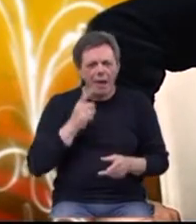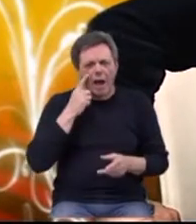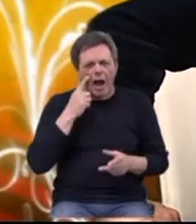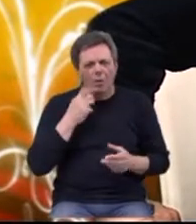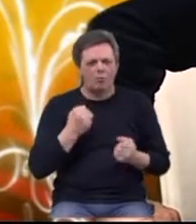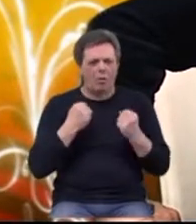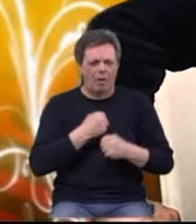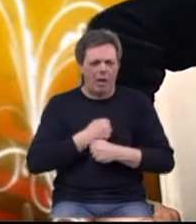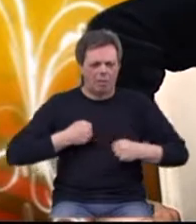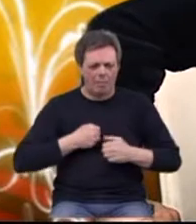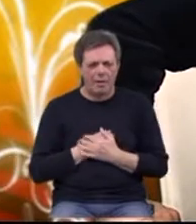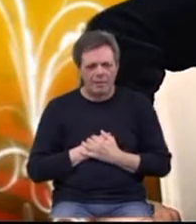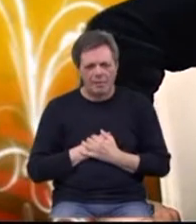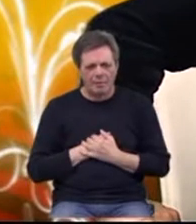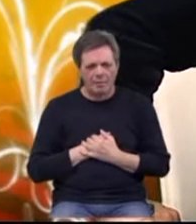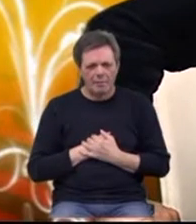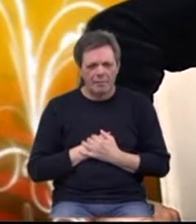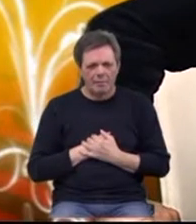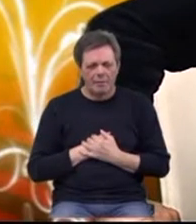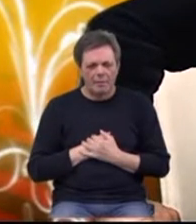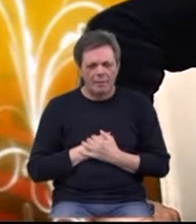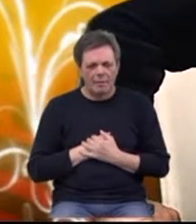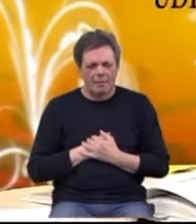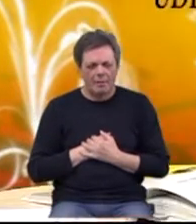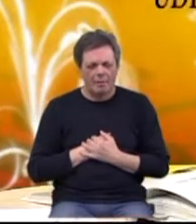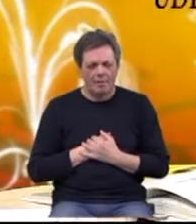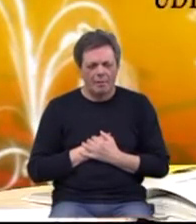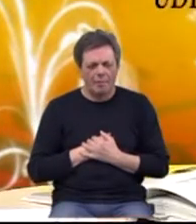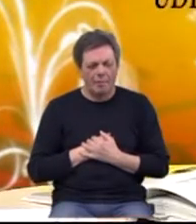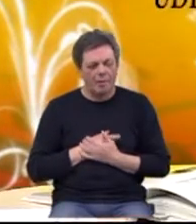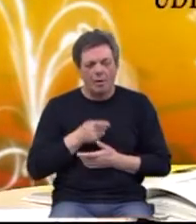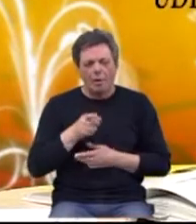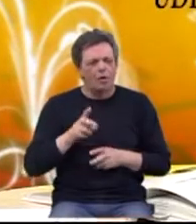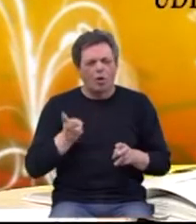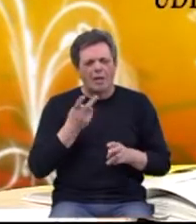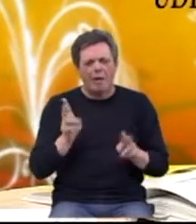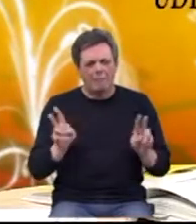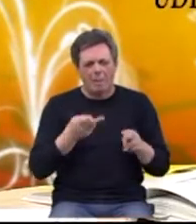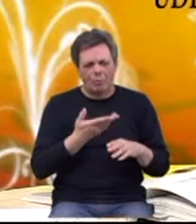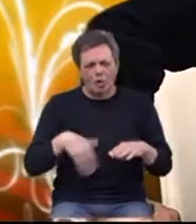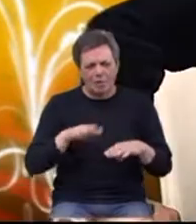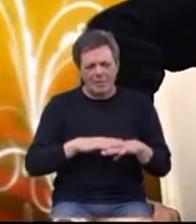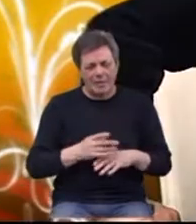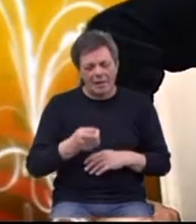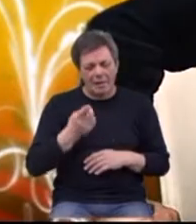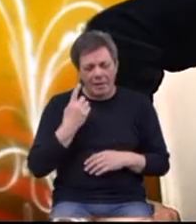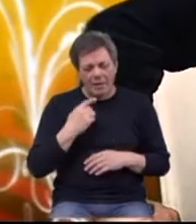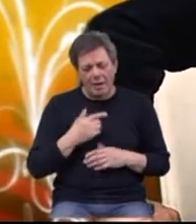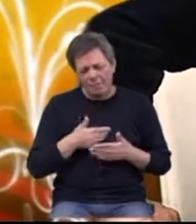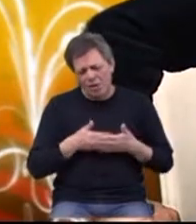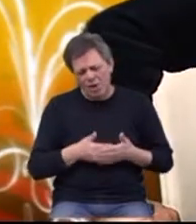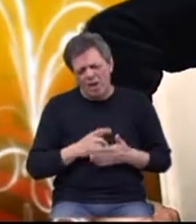debeli. Ja sam lajk. To se ne može kompenzirati, ali činjenica je,